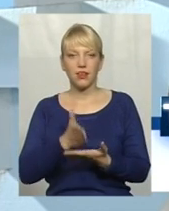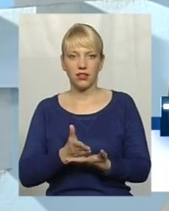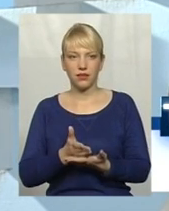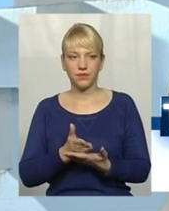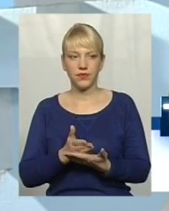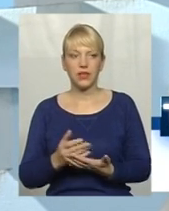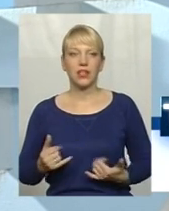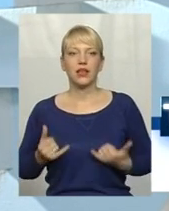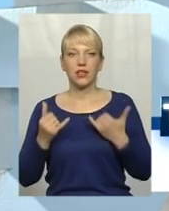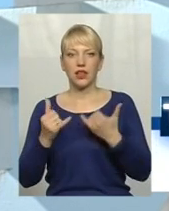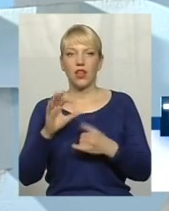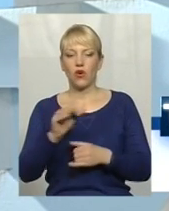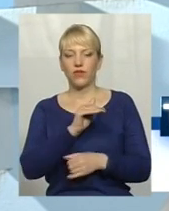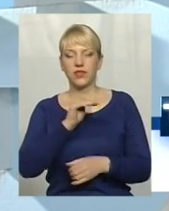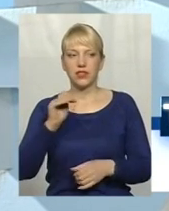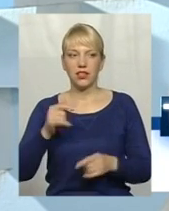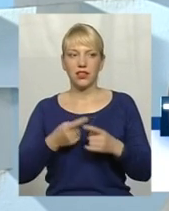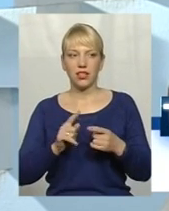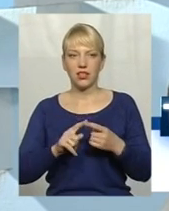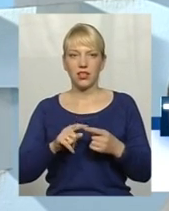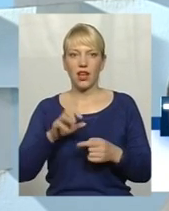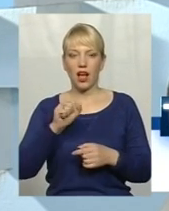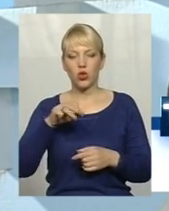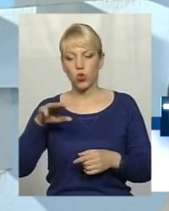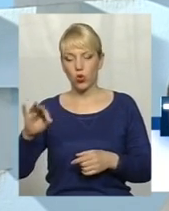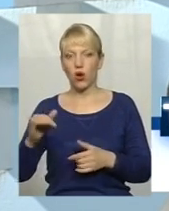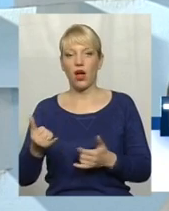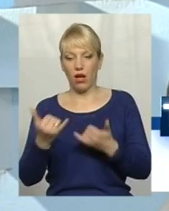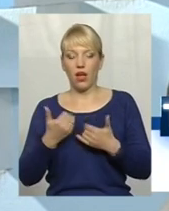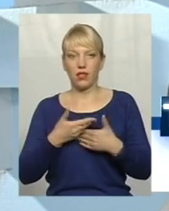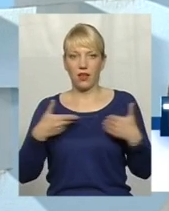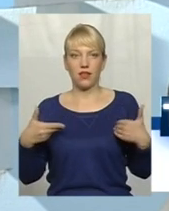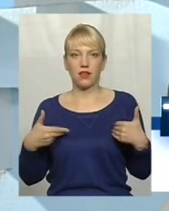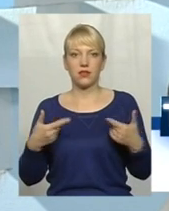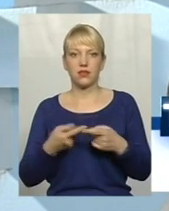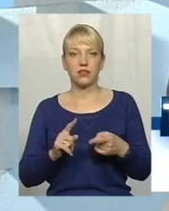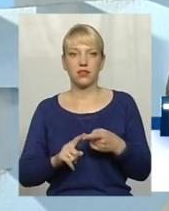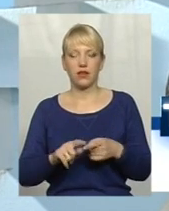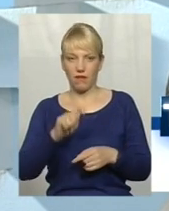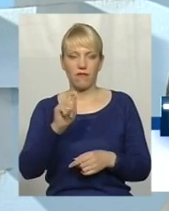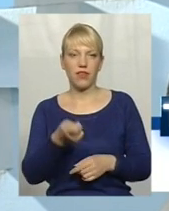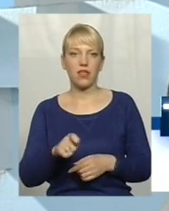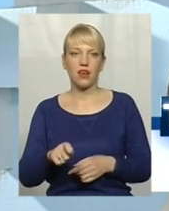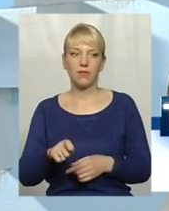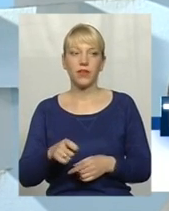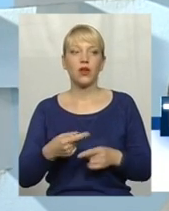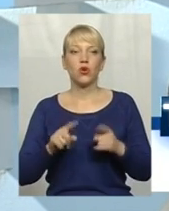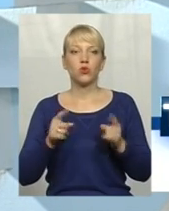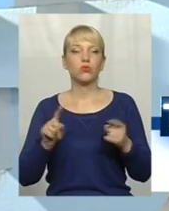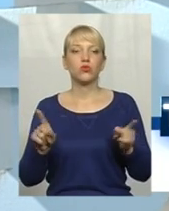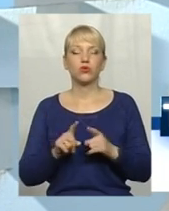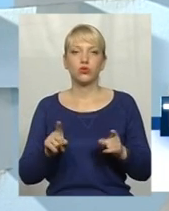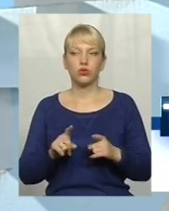Для офіційних таких ков вона АТО, а для нас вона – це війна. Тому що